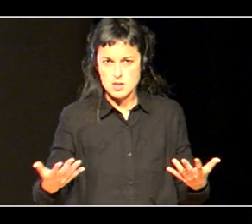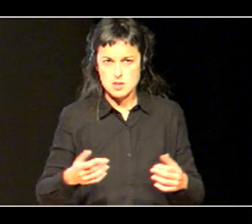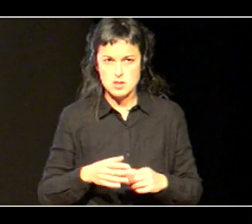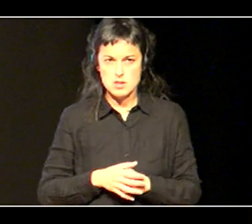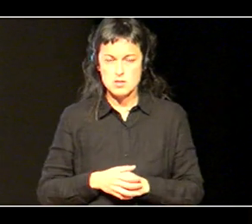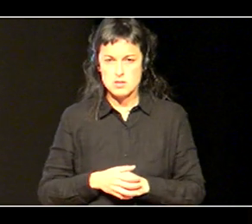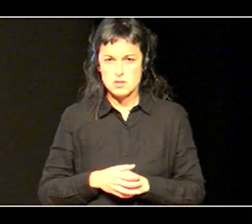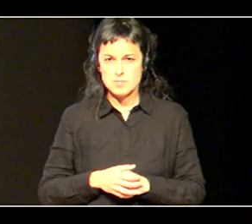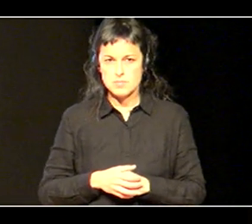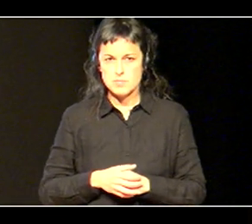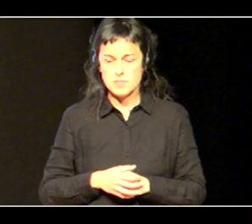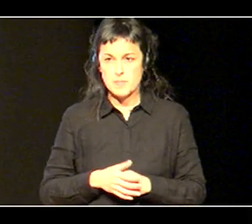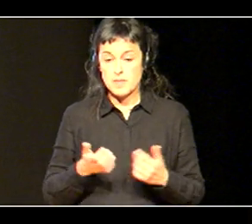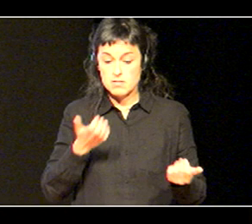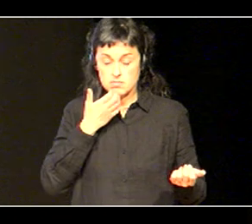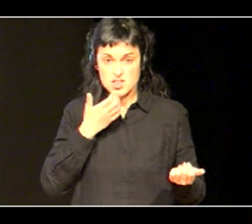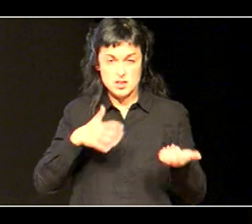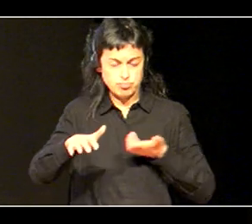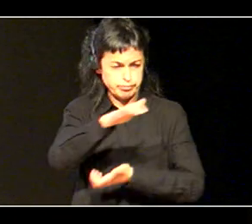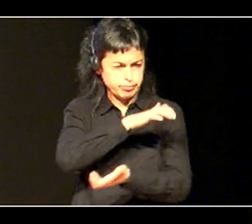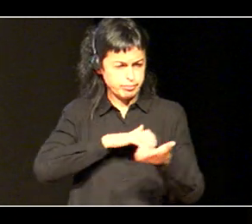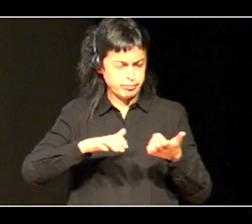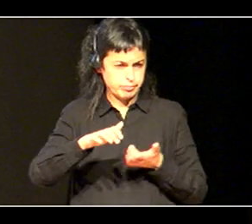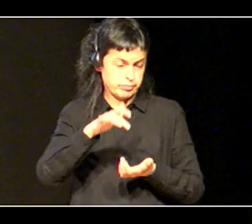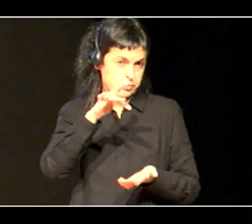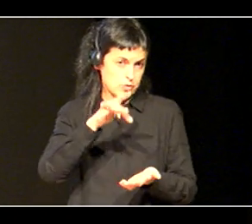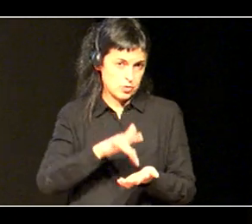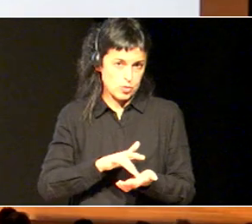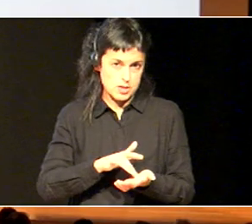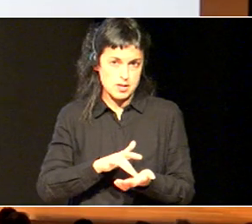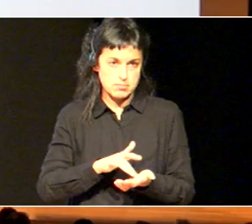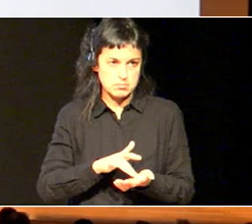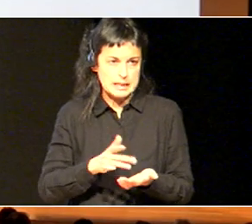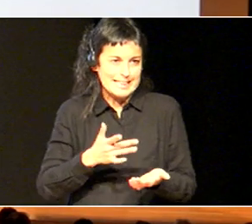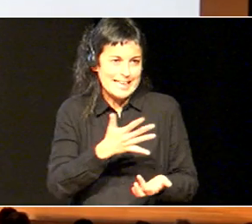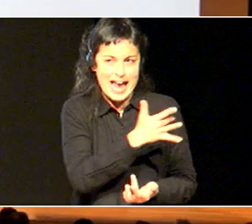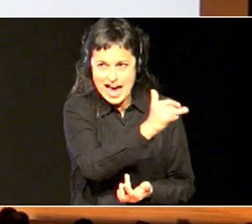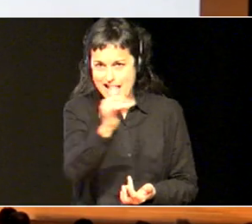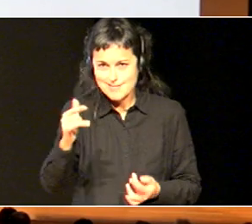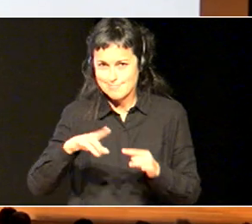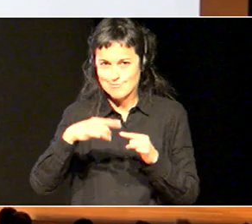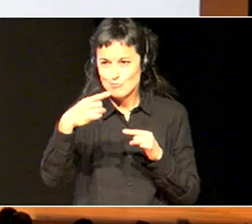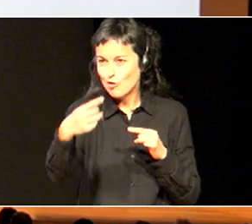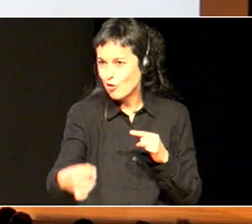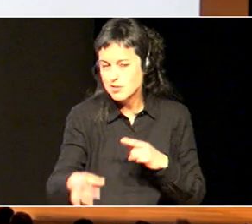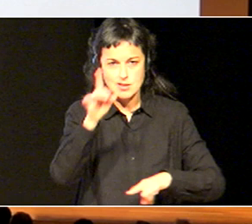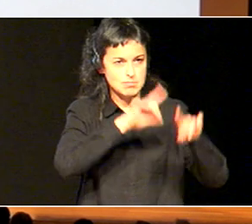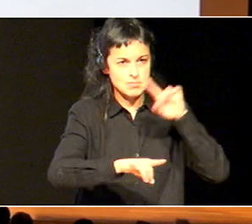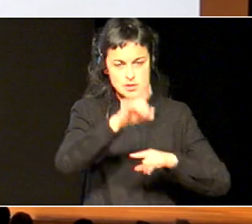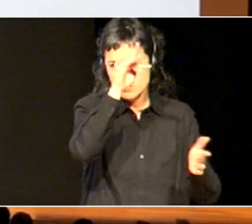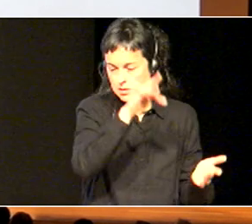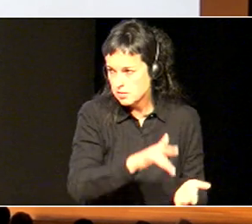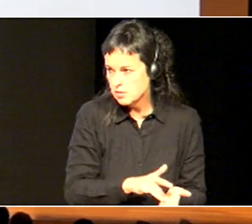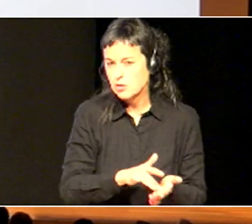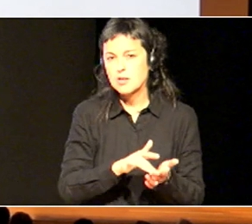konplezitatia, aurrean, konplezitatia, argi dago, badaukagu la, egunero, badaukagu, problemak, eta, eta,